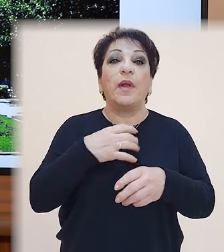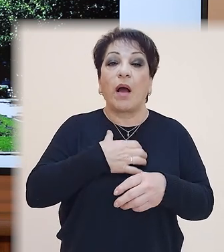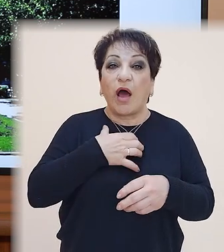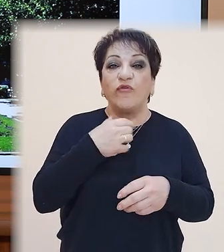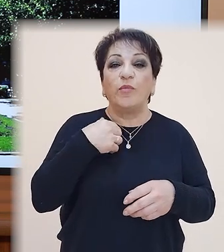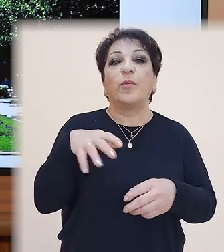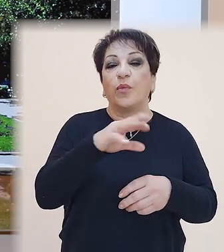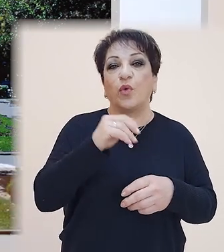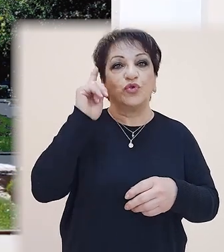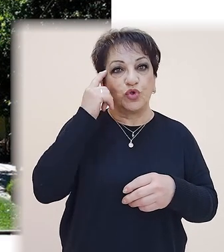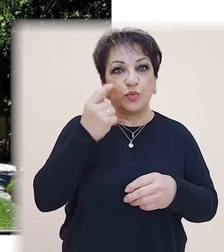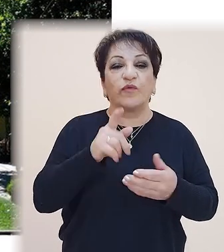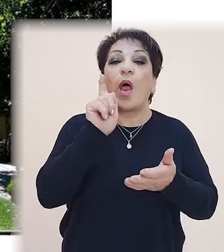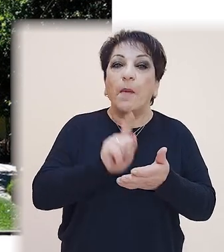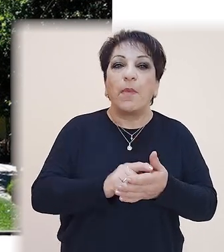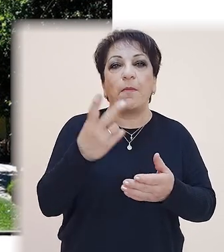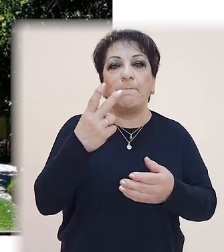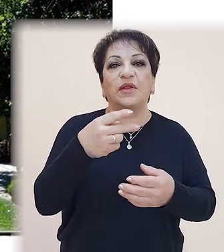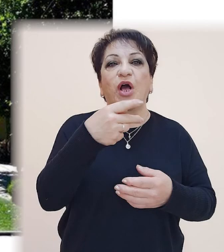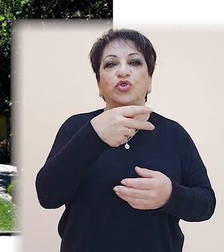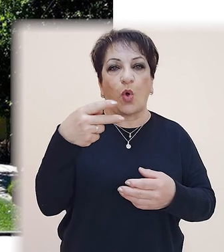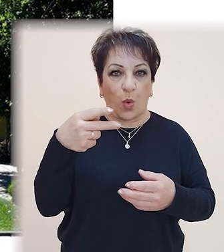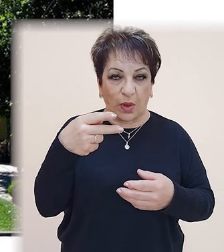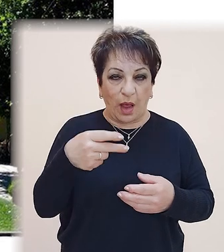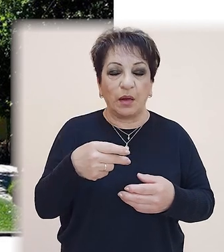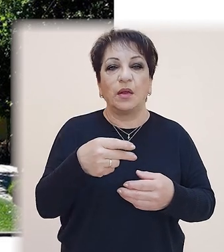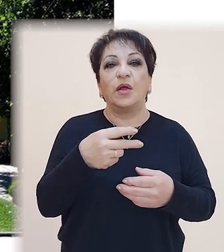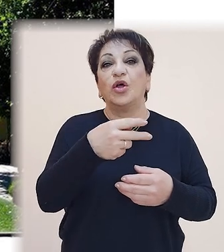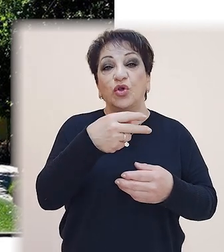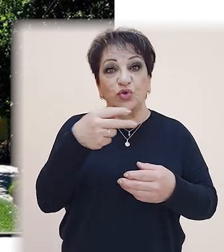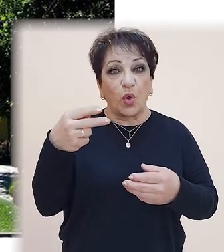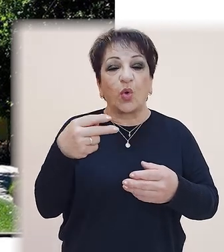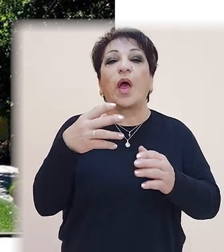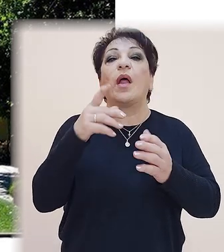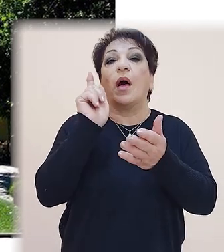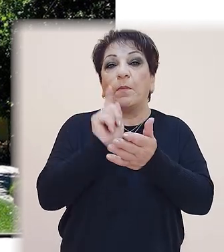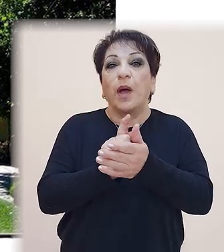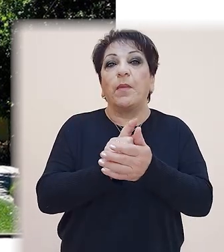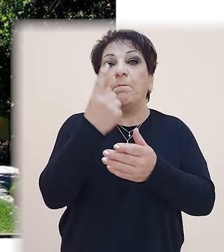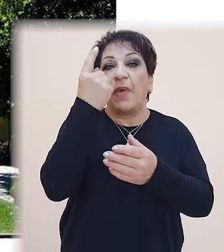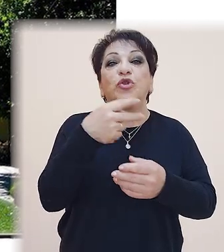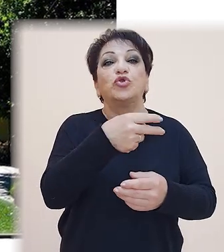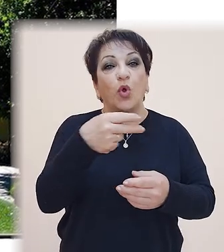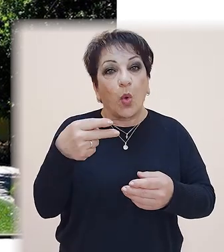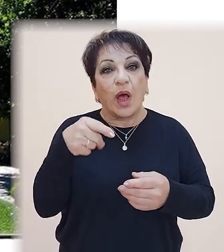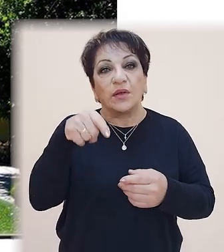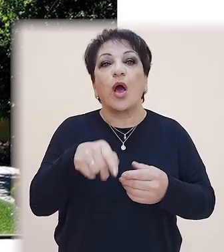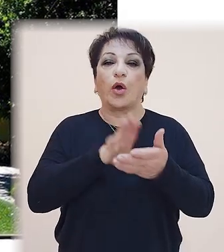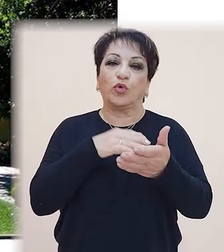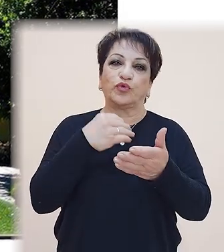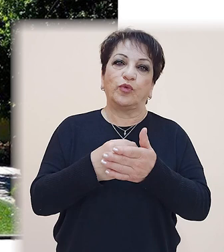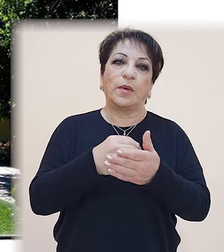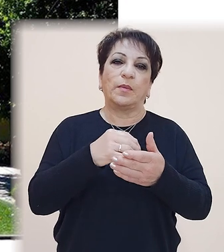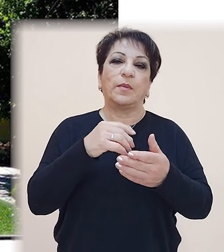հիշում ենք, որ ստորոգյալի արկայություն է։ Այսինքեր նախադայությունը կարող է բաղկացած դինել միայն ստորոգյալից և դա պարդ